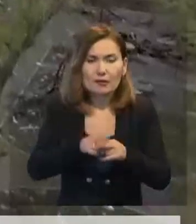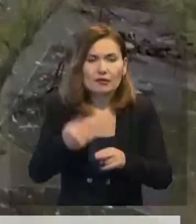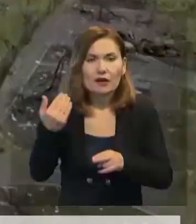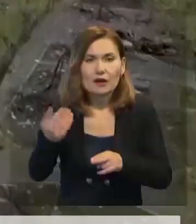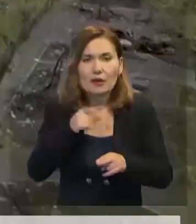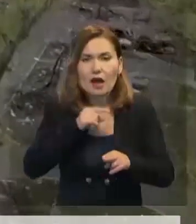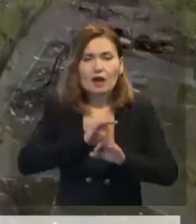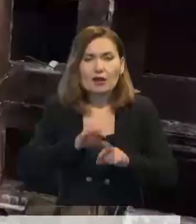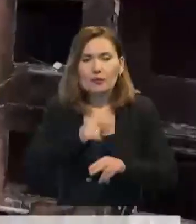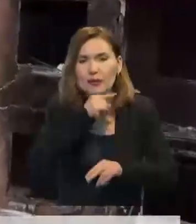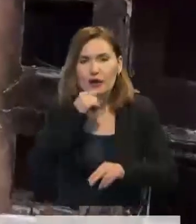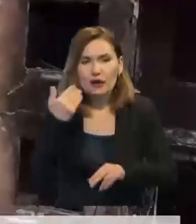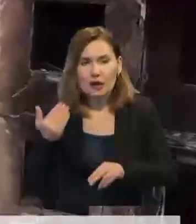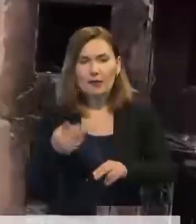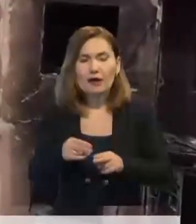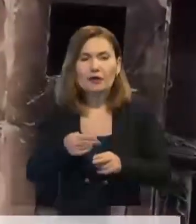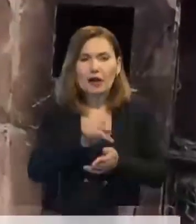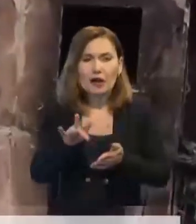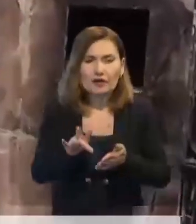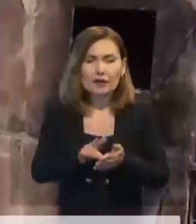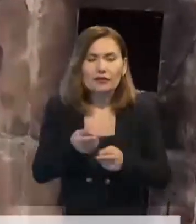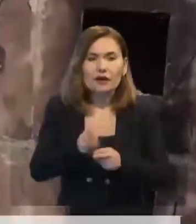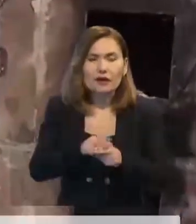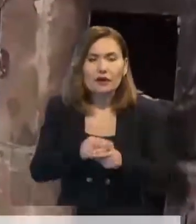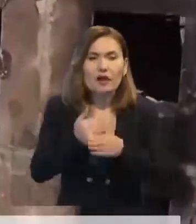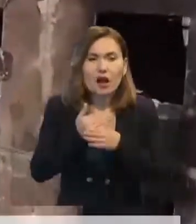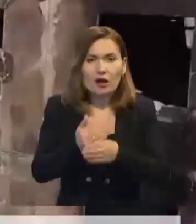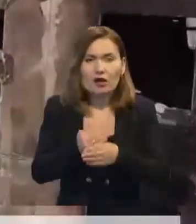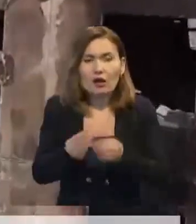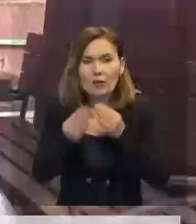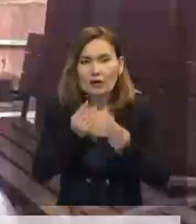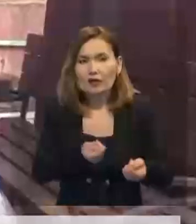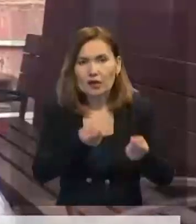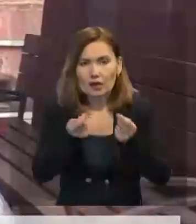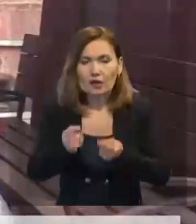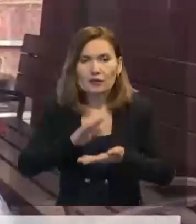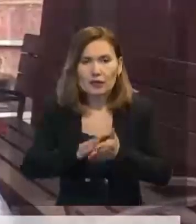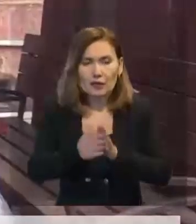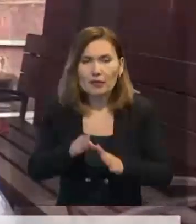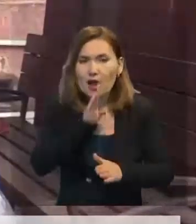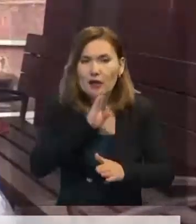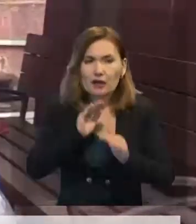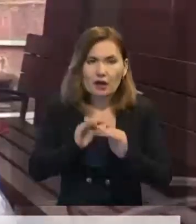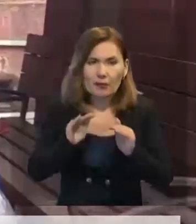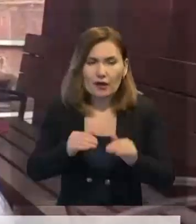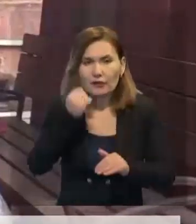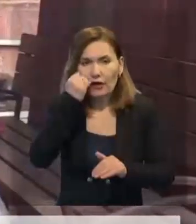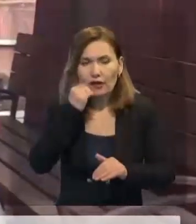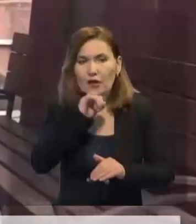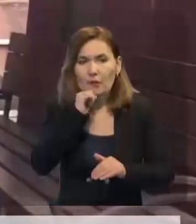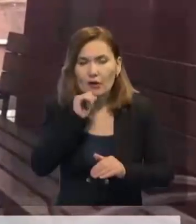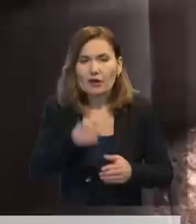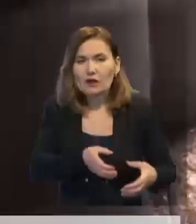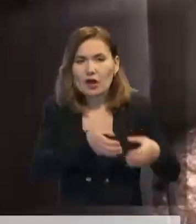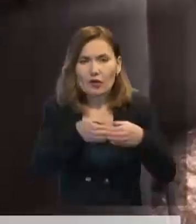Верушук, Ресей жағымен бүгін қаладан гуманитарлық дәлі зашуға келіскенін жеткізді. Олар қылай елдер, балалар мен қарттар эвакуацияланы